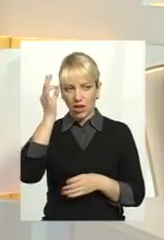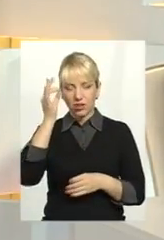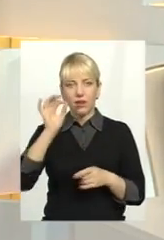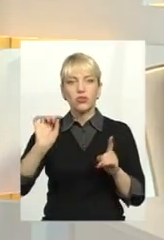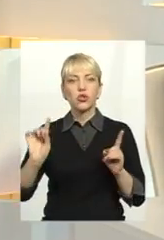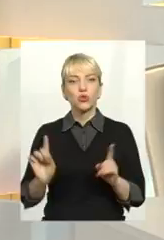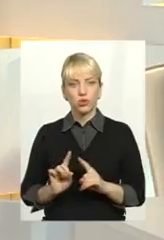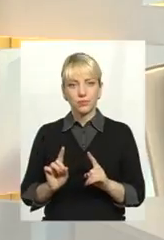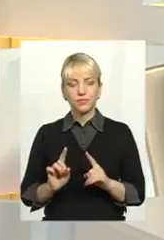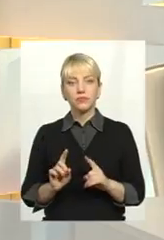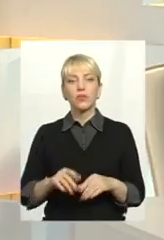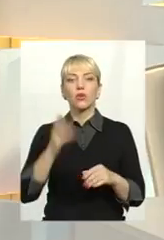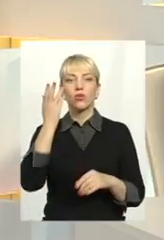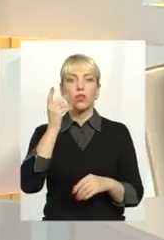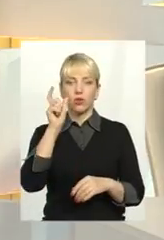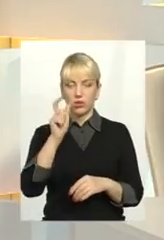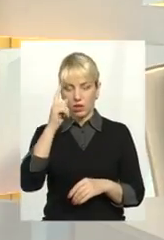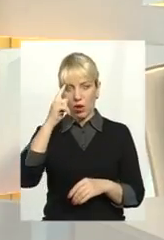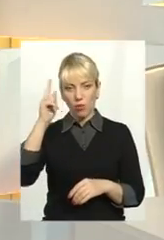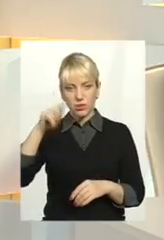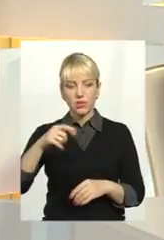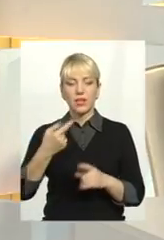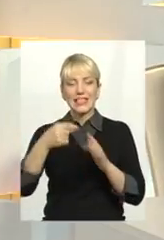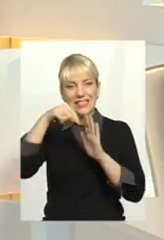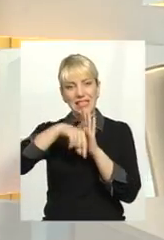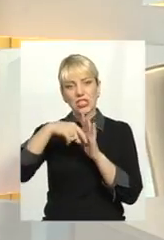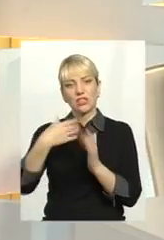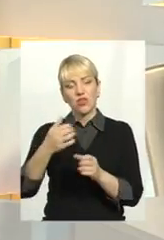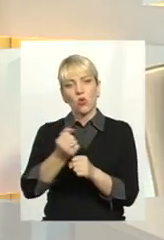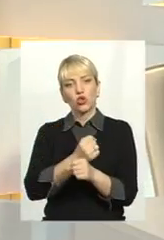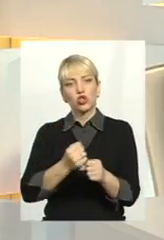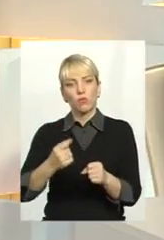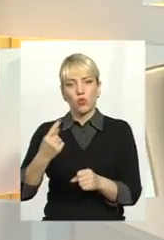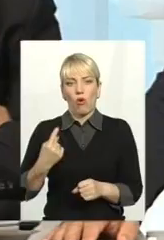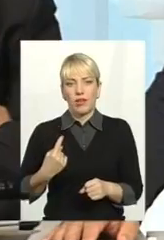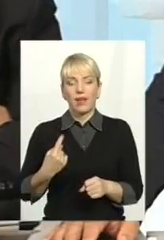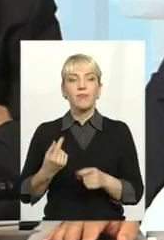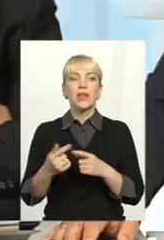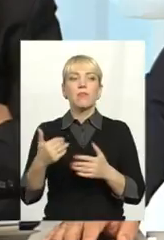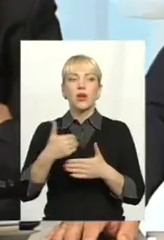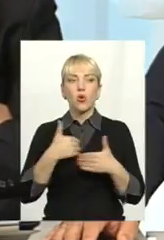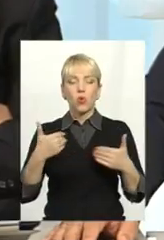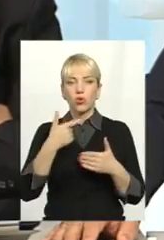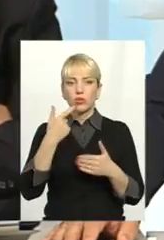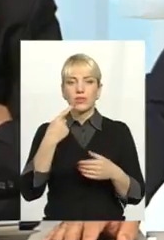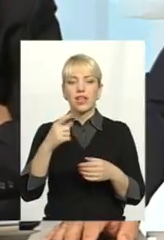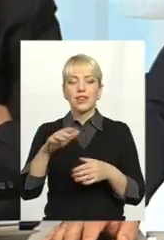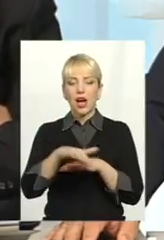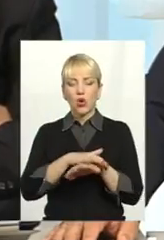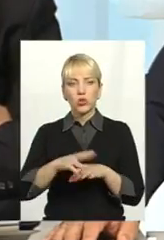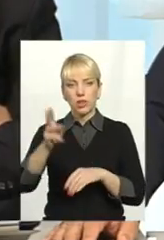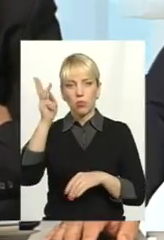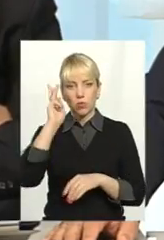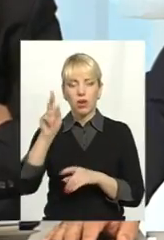коли людина обіцнена, що вона зброєна. Ми хочемо підкреслити народну дипломатію. Що ми